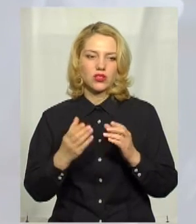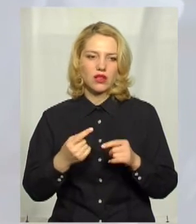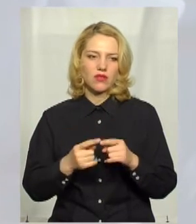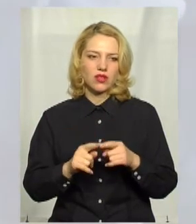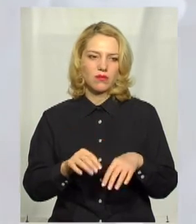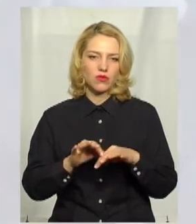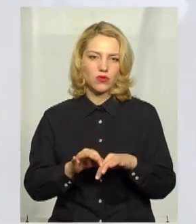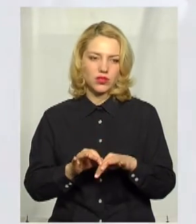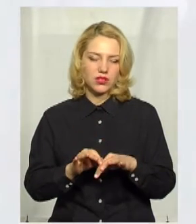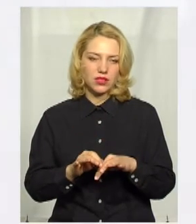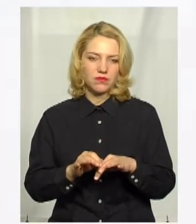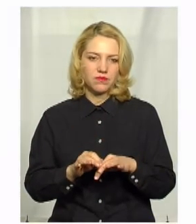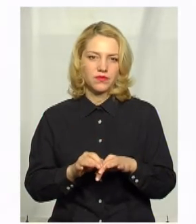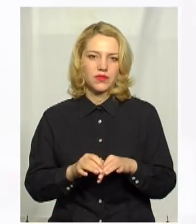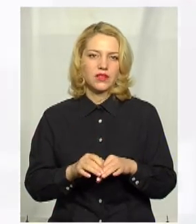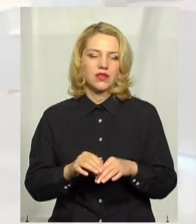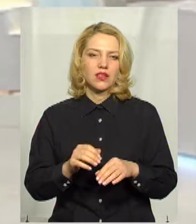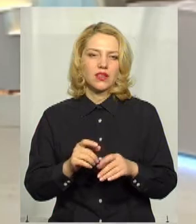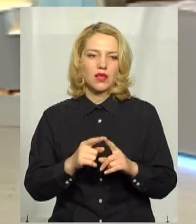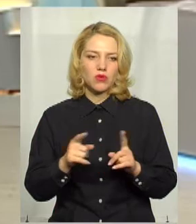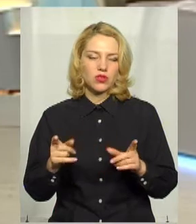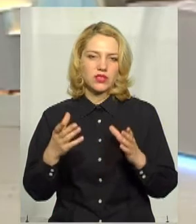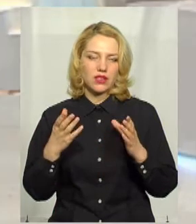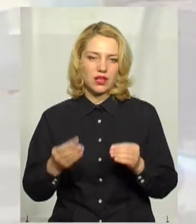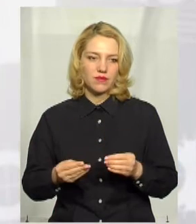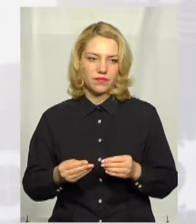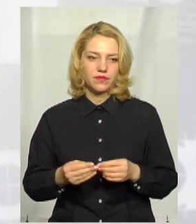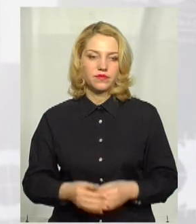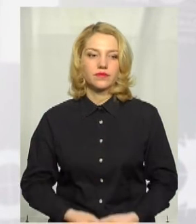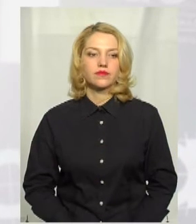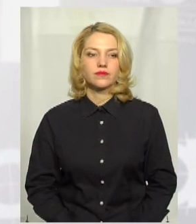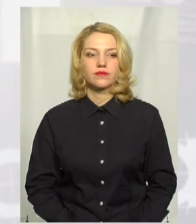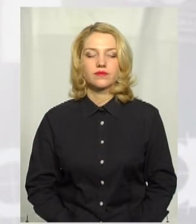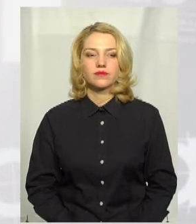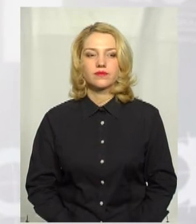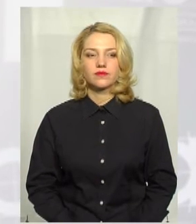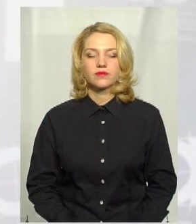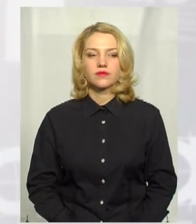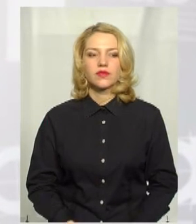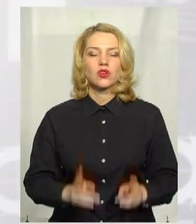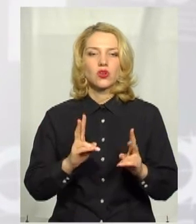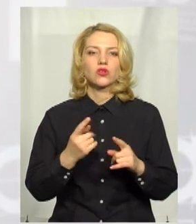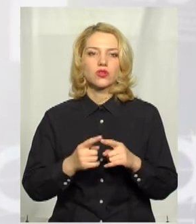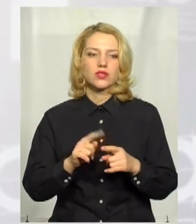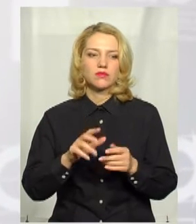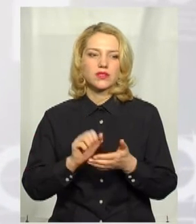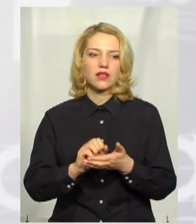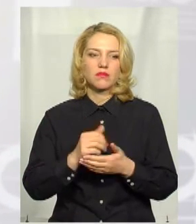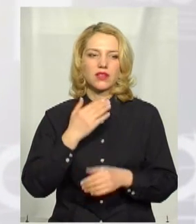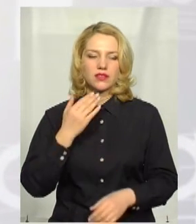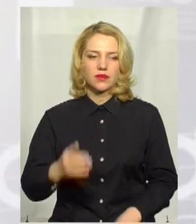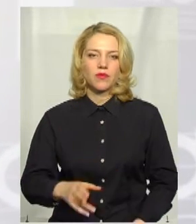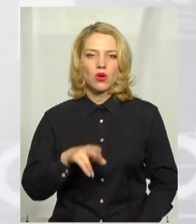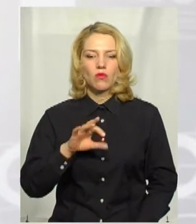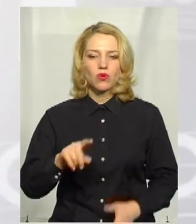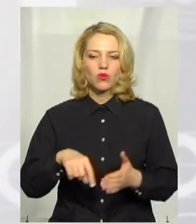вона проводиться, тобто, напроті зі дня вона проводиться на кінцевих зупинках. Хто цим займається? По